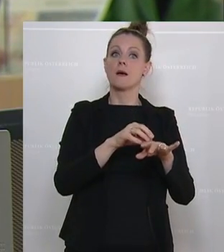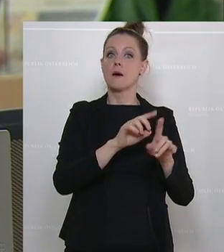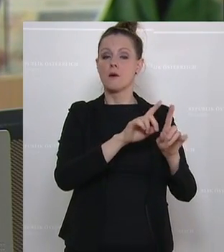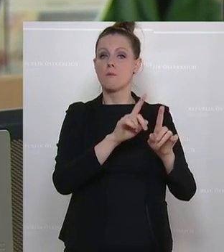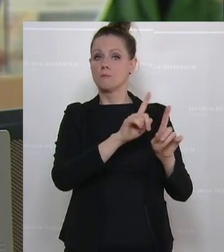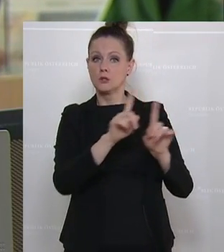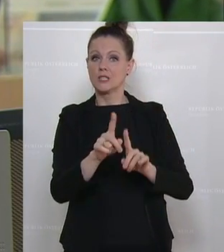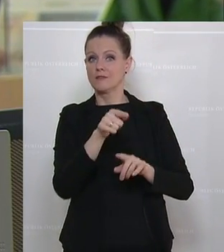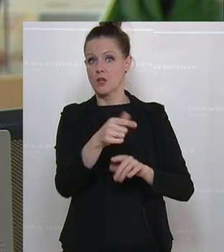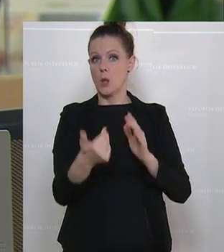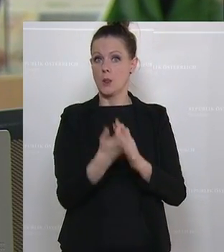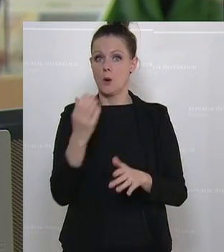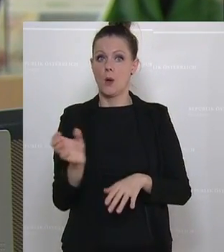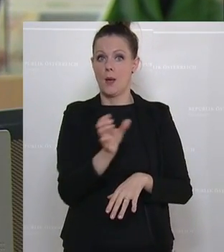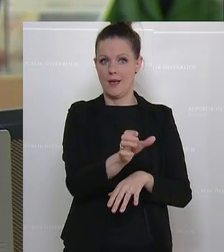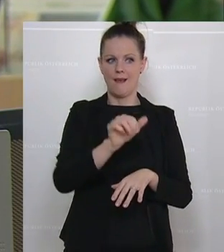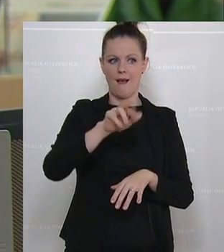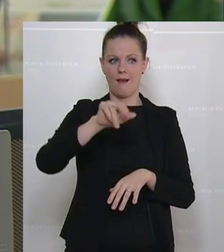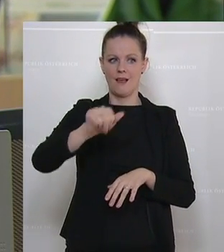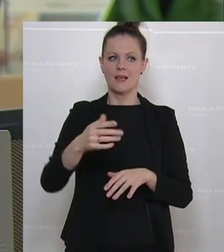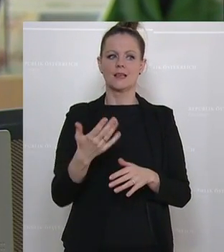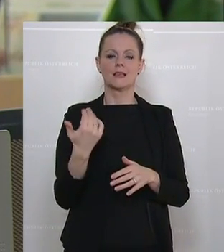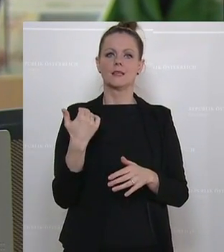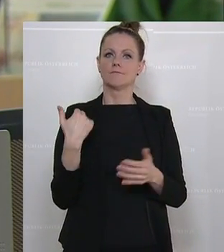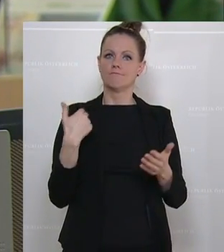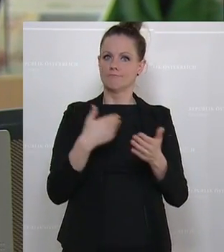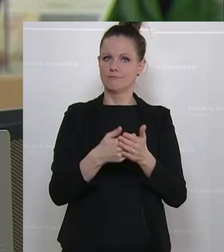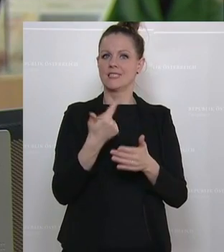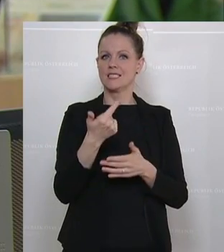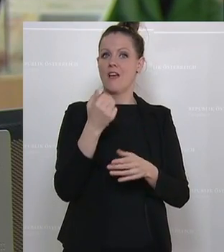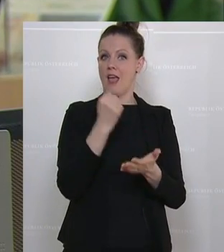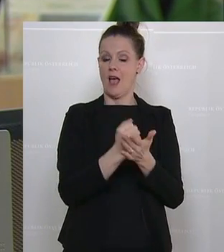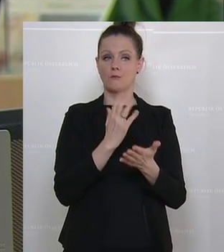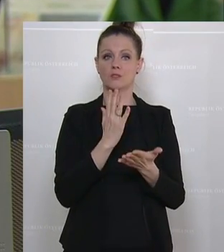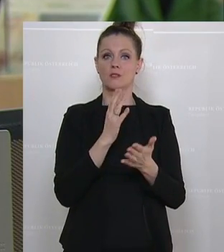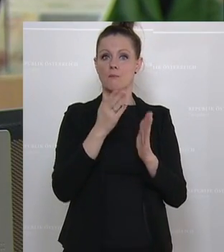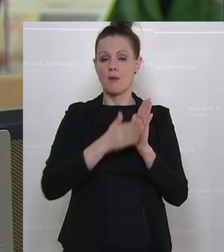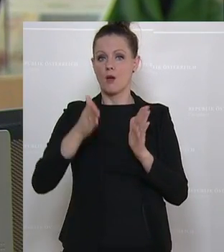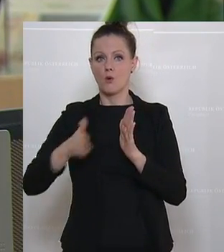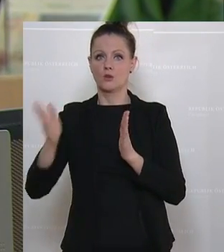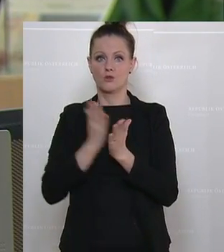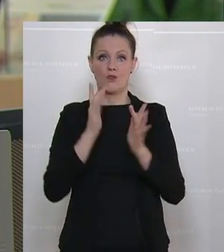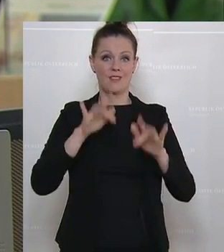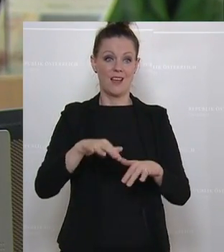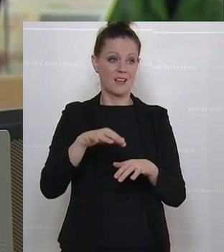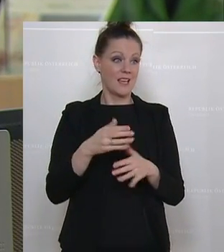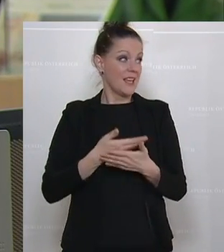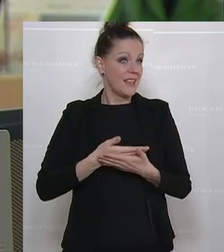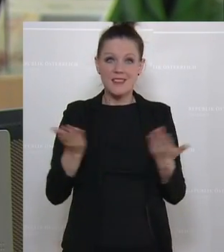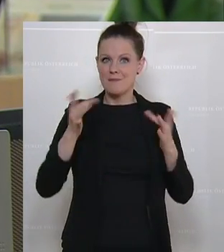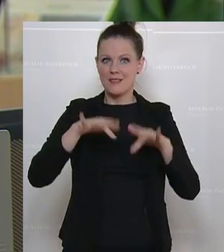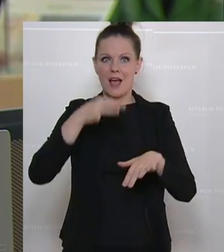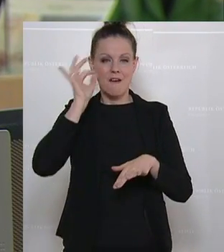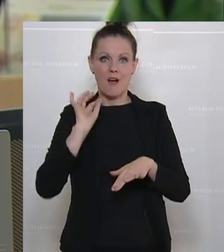besetzen. Und der momentane Geschäftsführer ist seit zwei Amtsperioden im Amt. Es gibt keine einzige Frau in